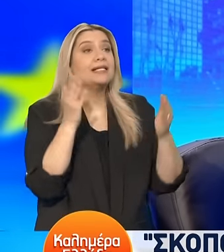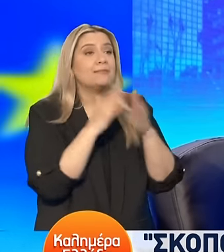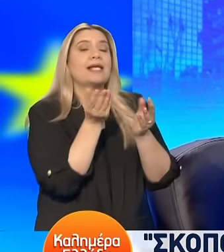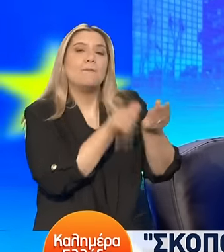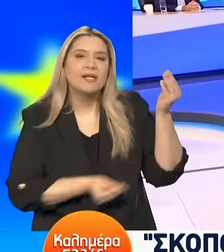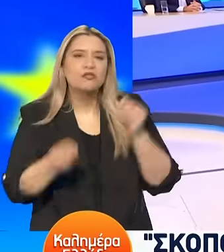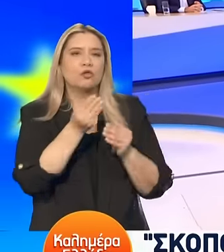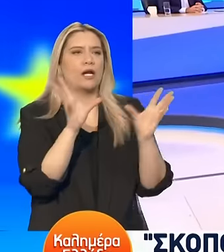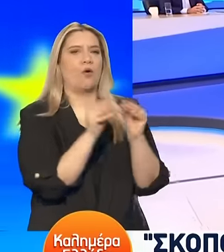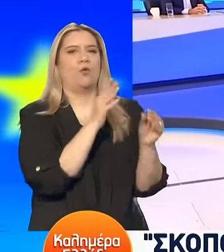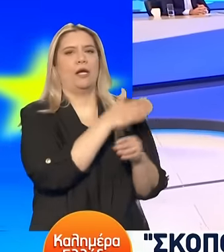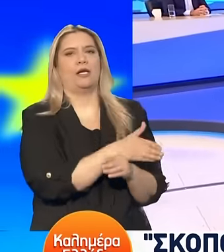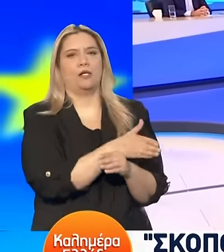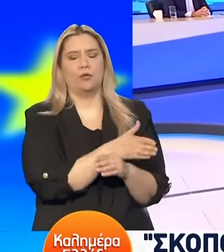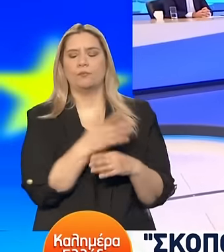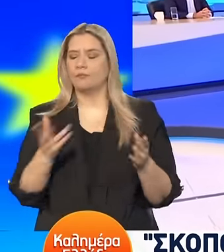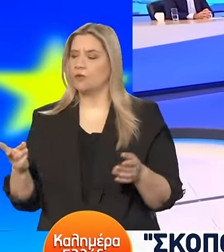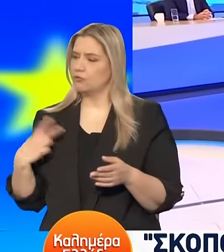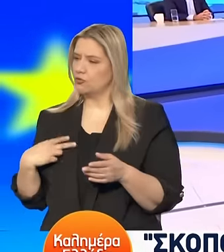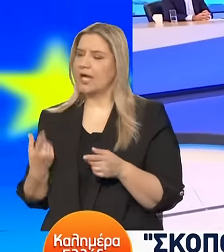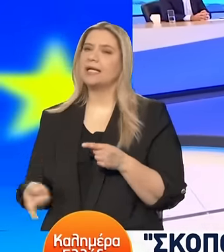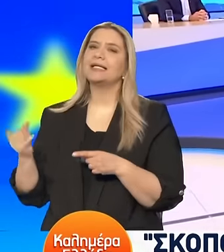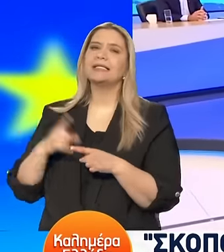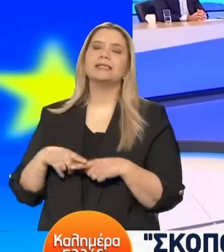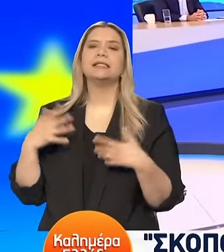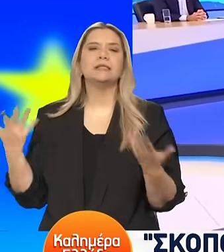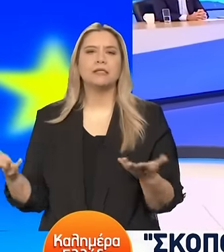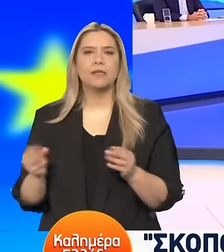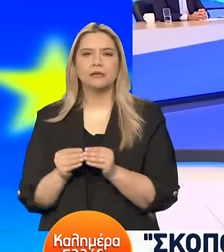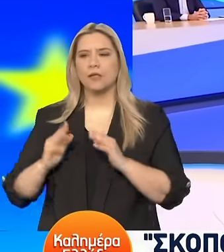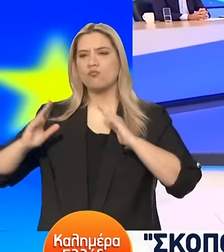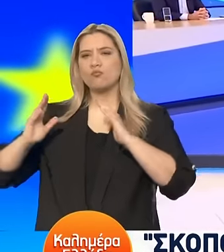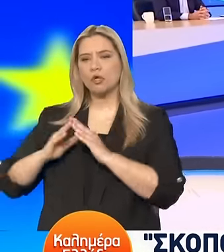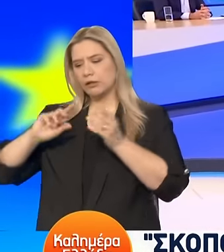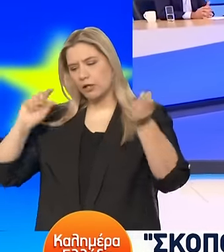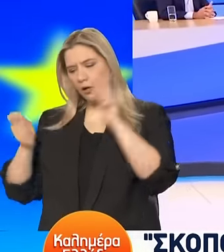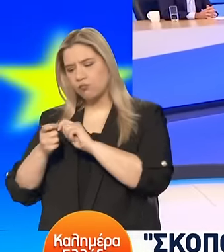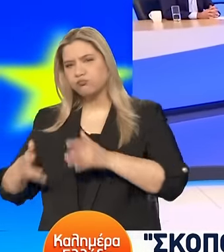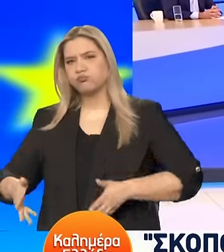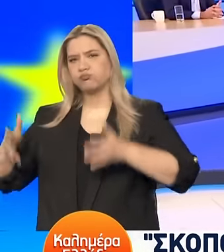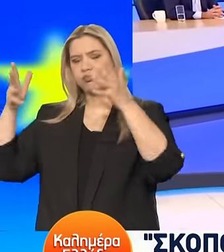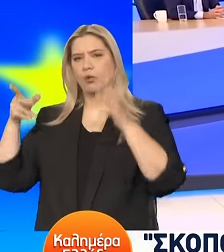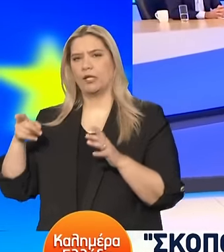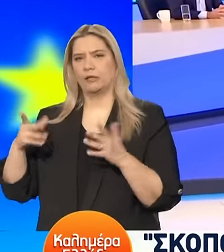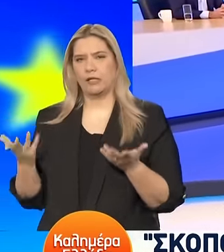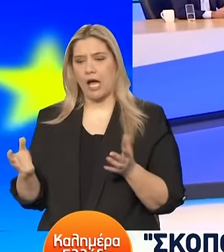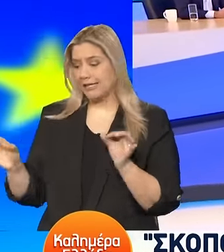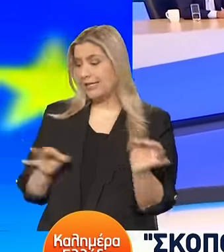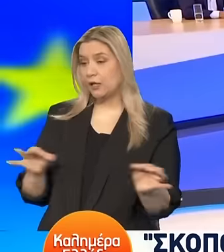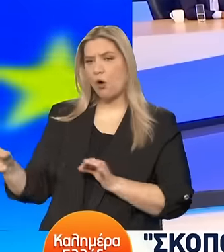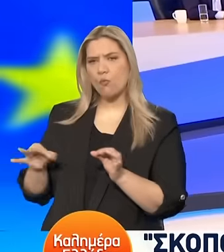βέβαια Το ζήτημα της κοινωνικής αντιπαροχής Τι σημαίνει αυτό στην πράξη Το κράτος έχει ένα οικόπεδο